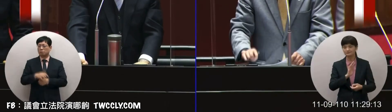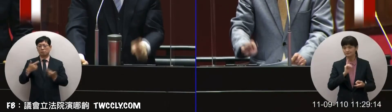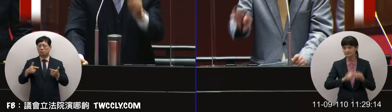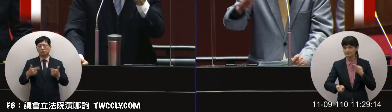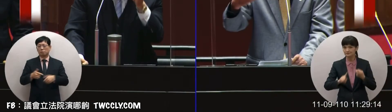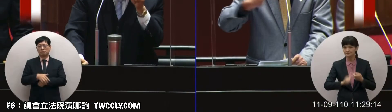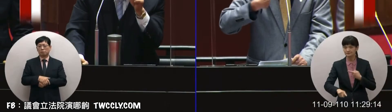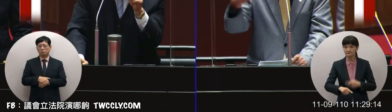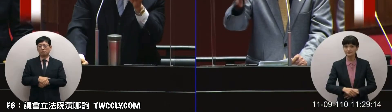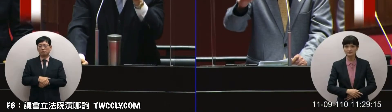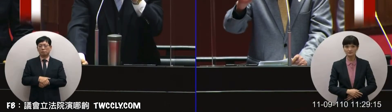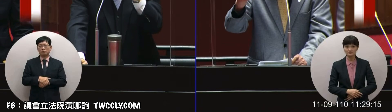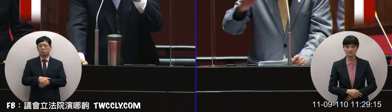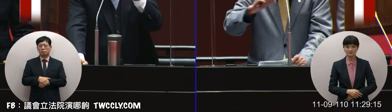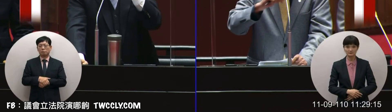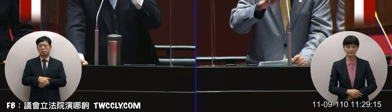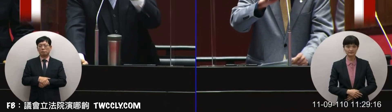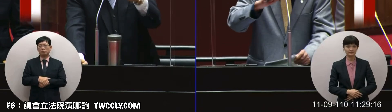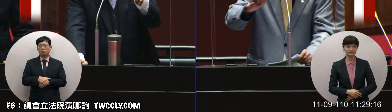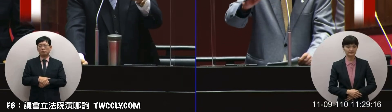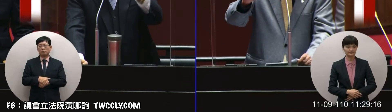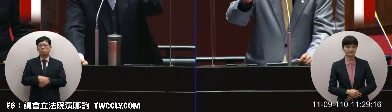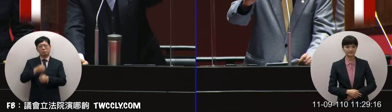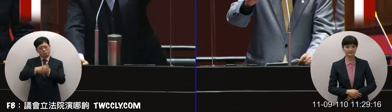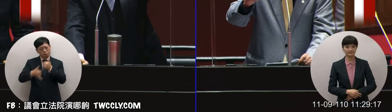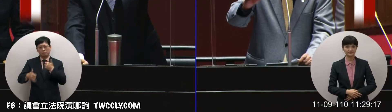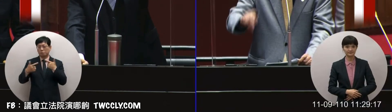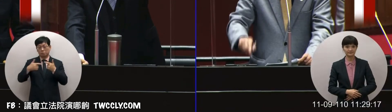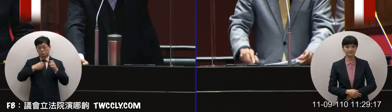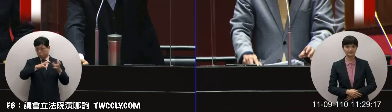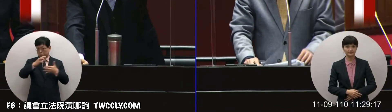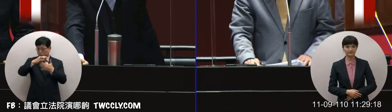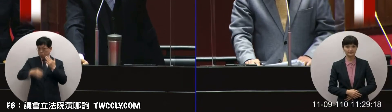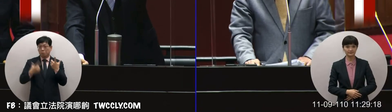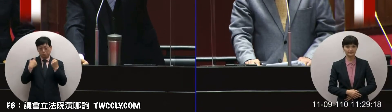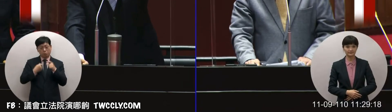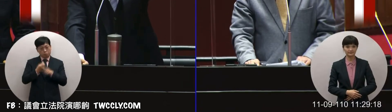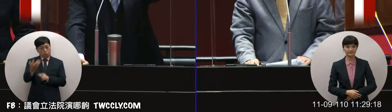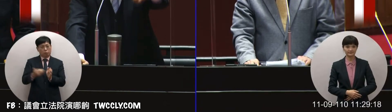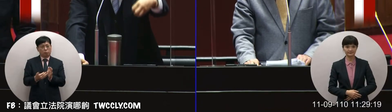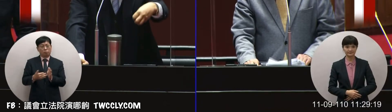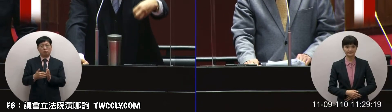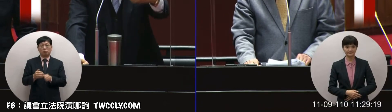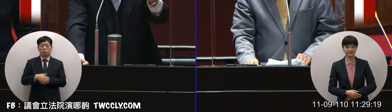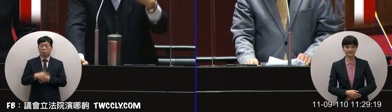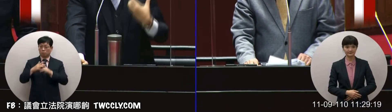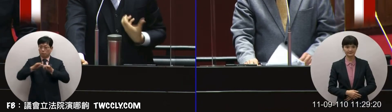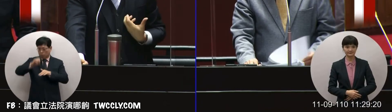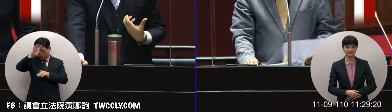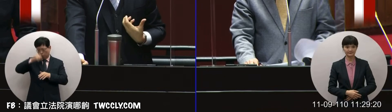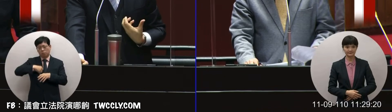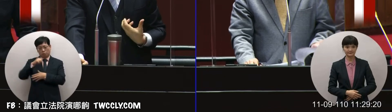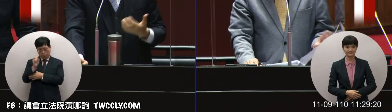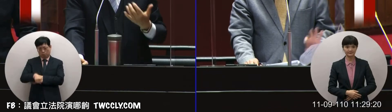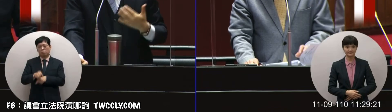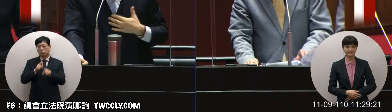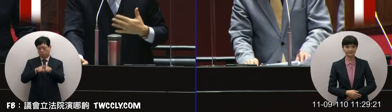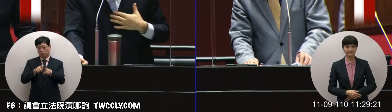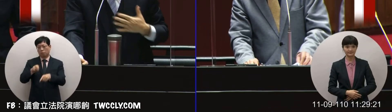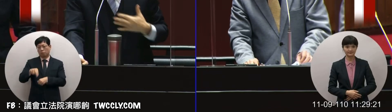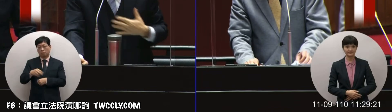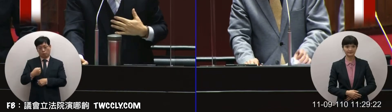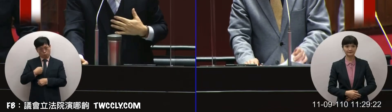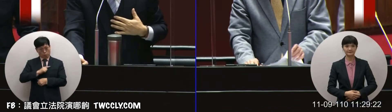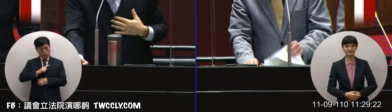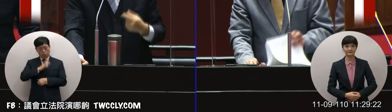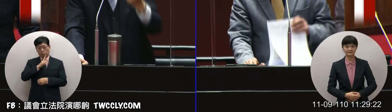不對對我們在這裡國際標準一個出來民進黨就叫國際標準我